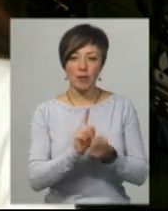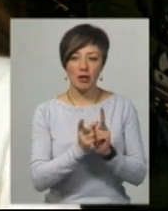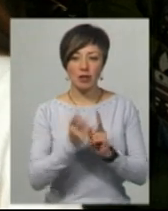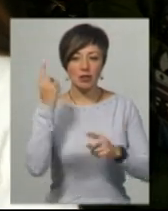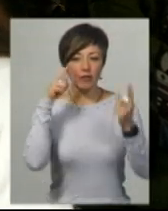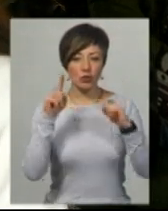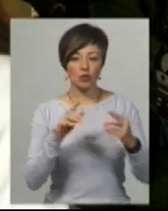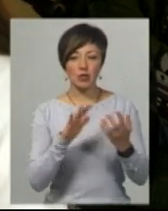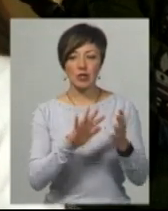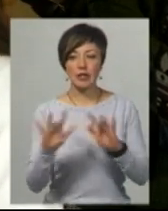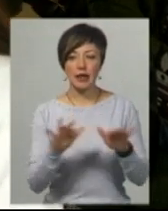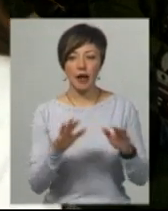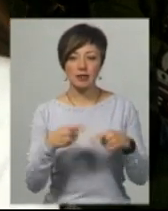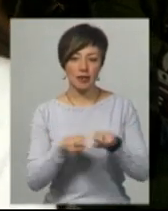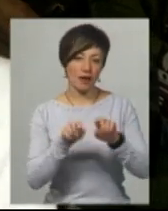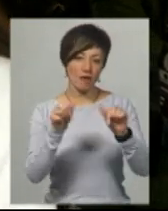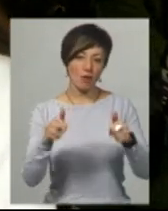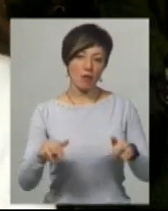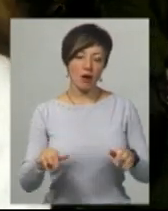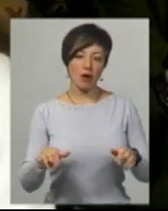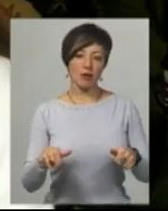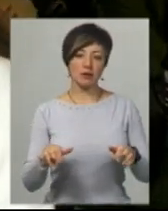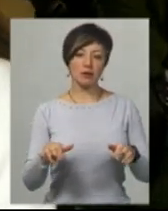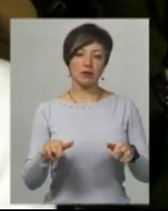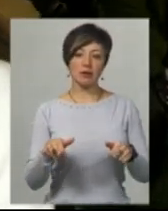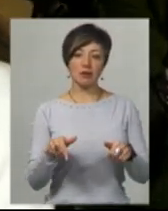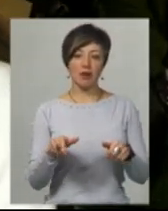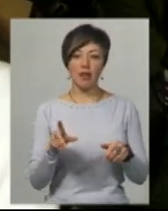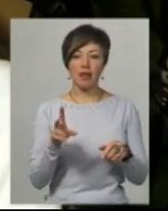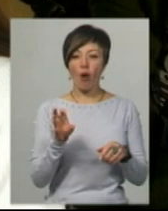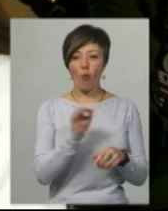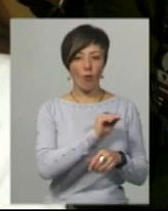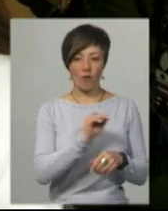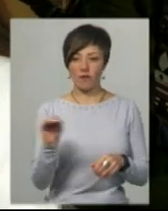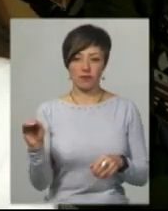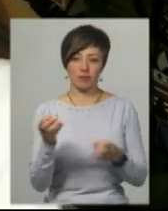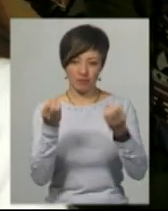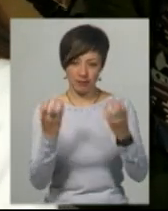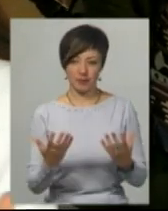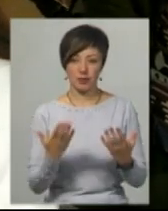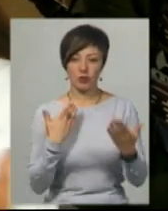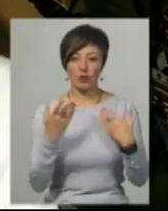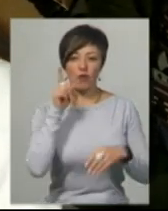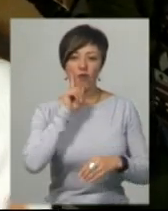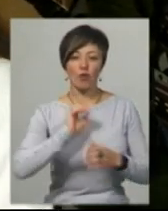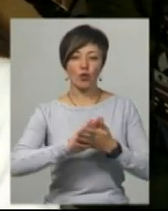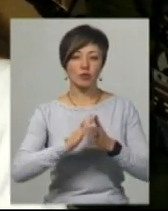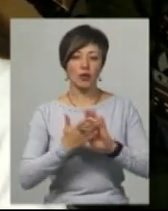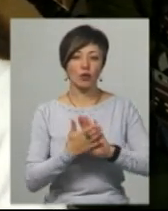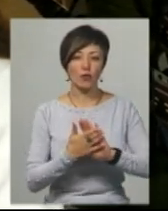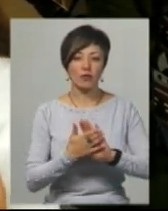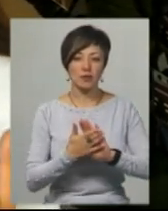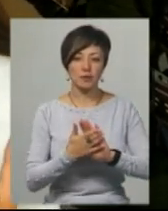творчу діяльність. Це такий формат зовсім неформальної розмови, в такій комфортній